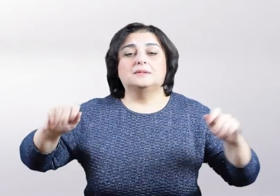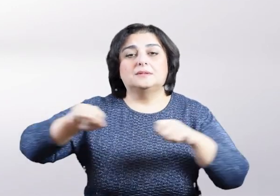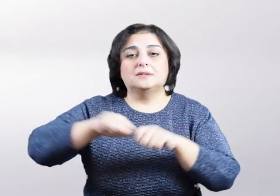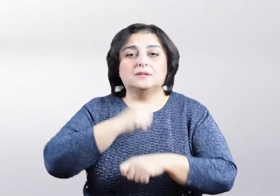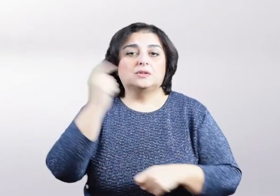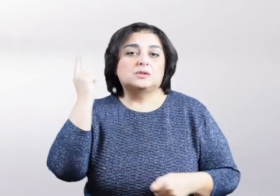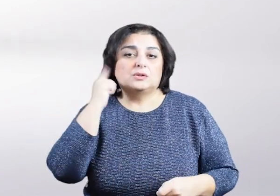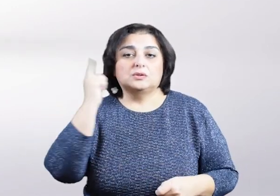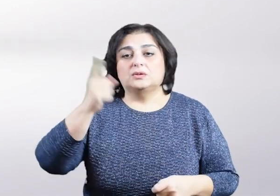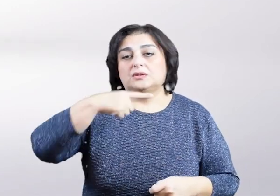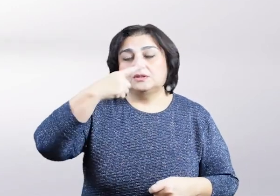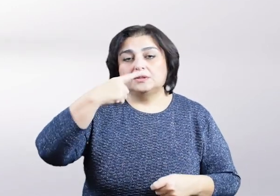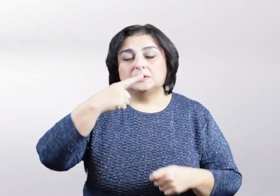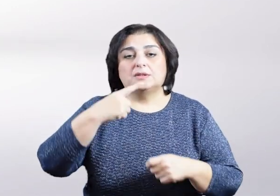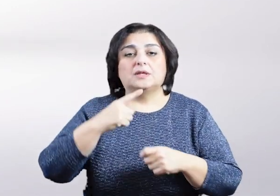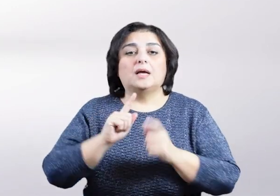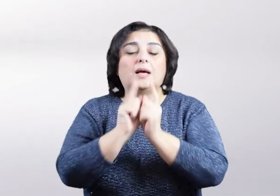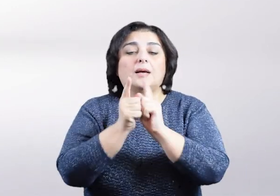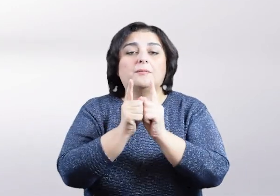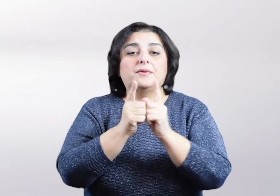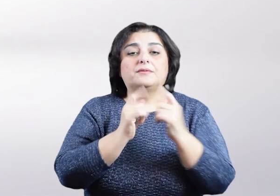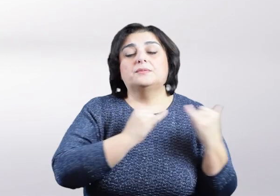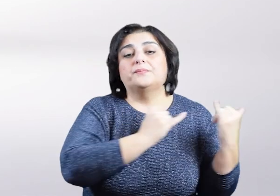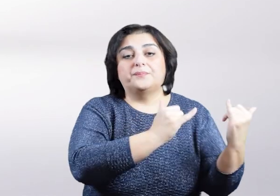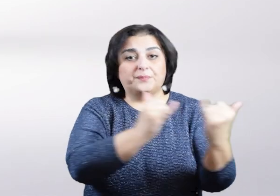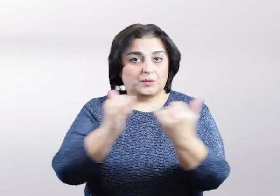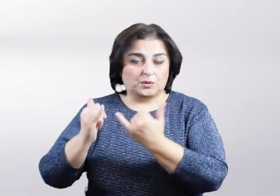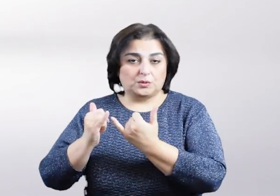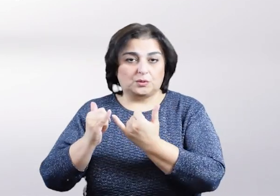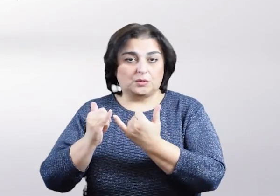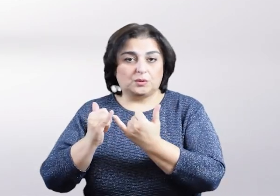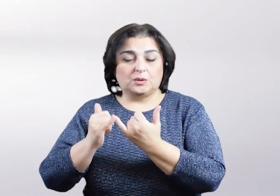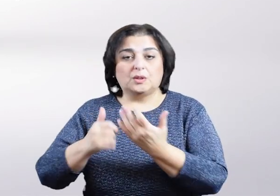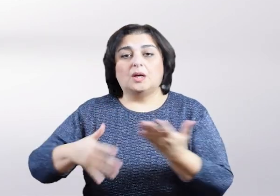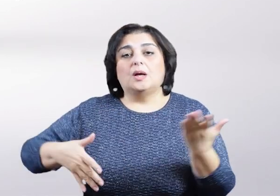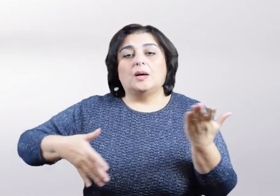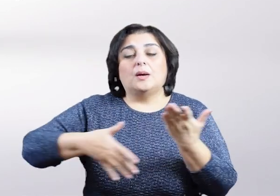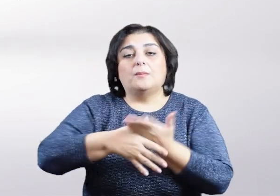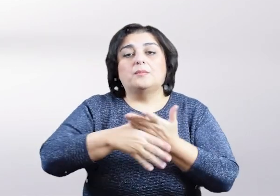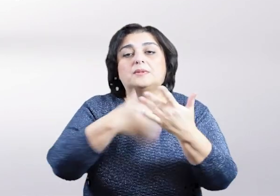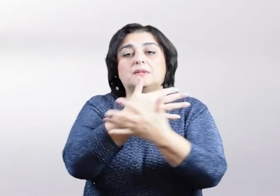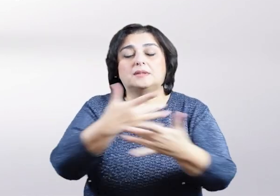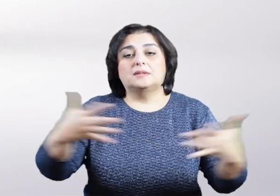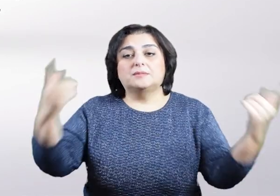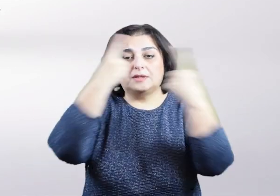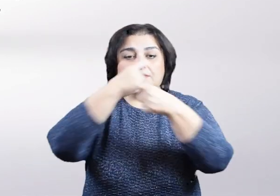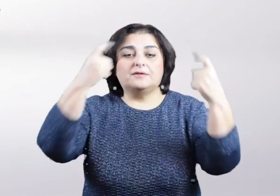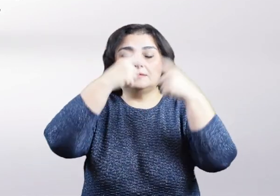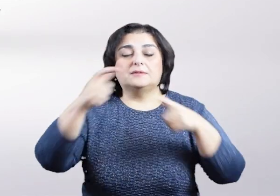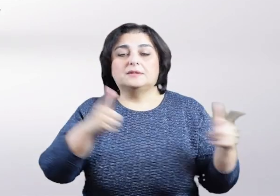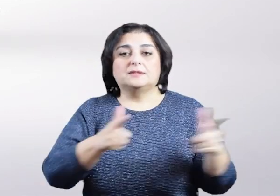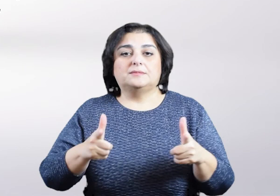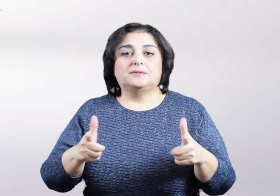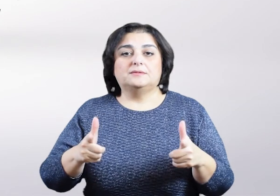imkanları məhdud uşaqlar üçün kütləvi informasiya vasitələri vasitəsi ilə sürdoloji marifləndirmə xidmətlərinin aparılması layihəsi çərçivəsində